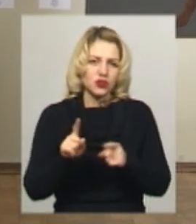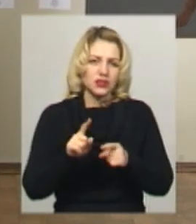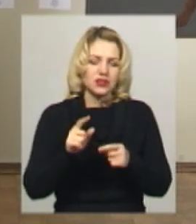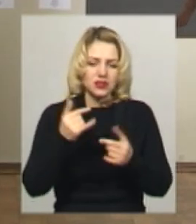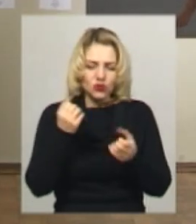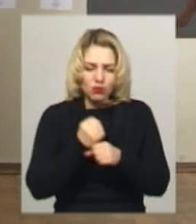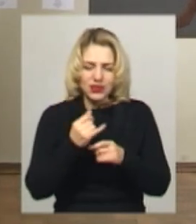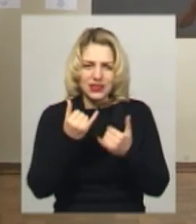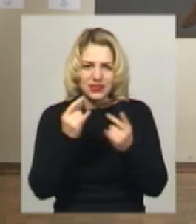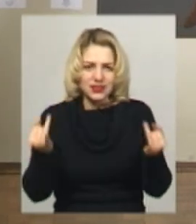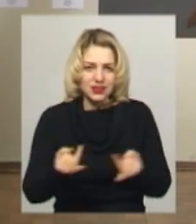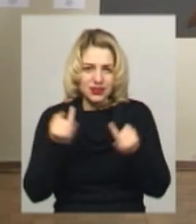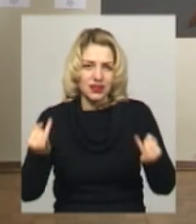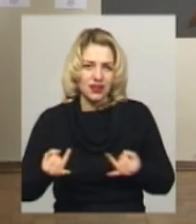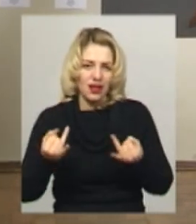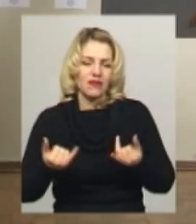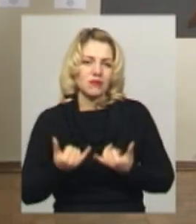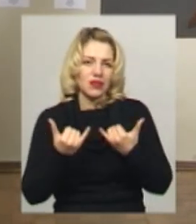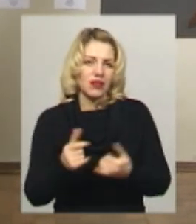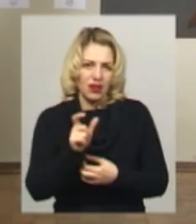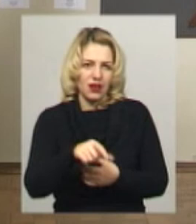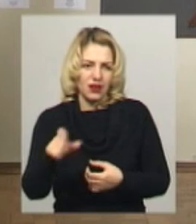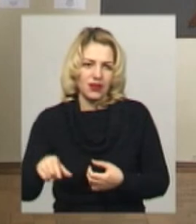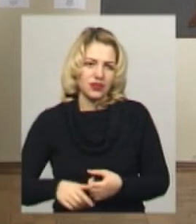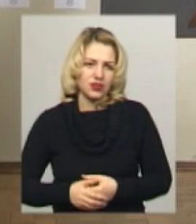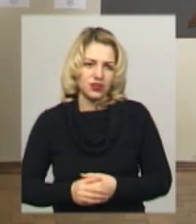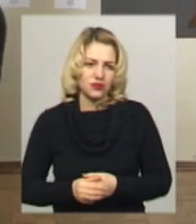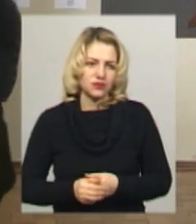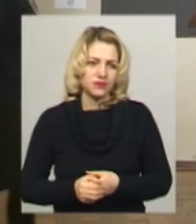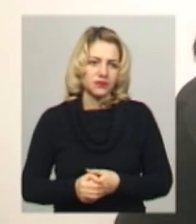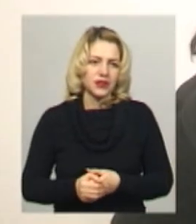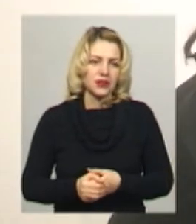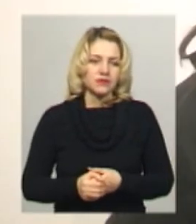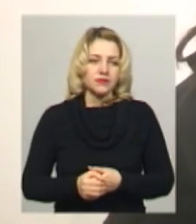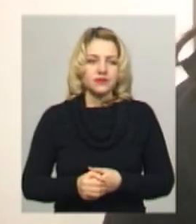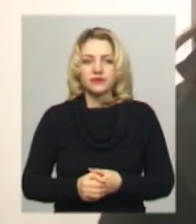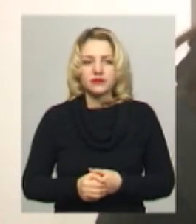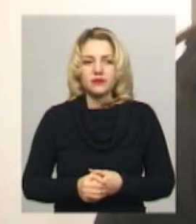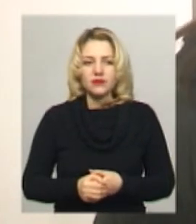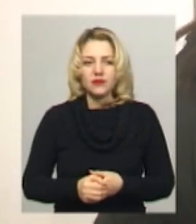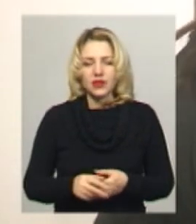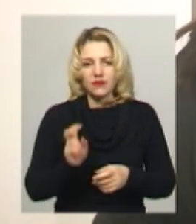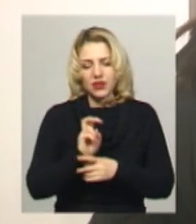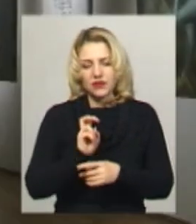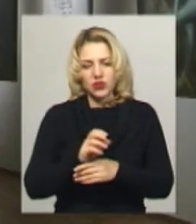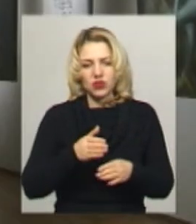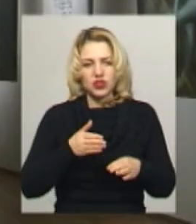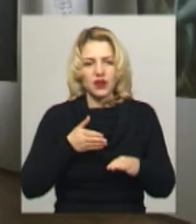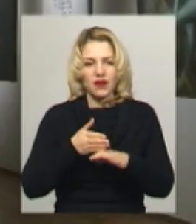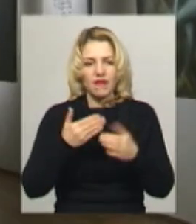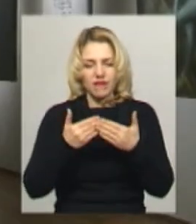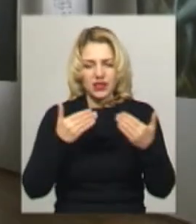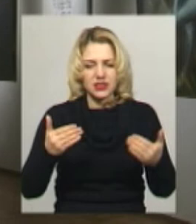дивувати глядача. І в цьому є така невелика частина цього шаманізму». Відвідувач виставки Олександр Антонюк каже,